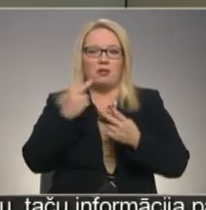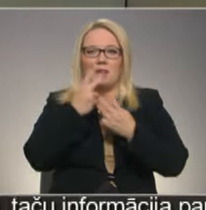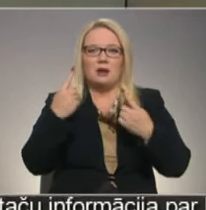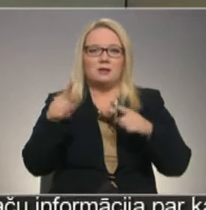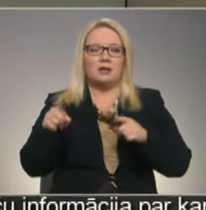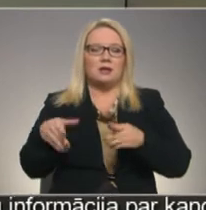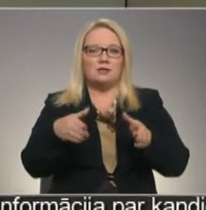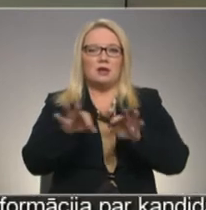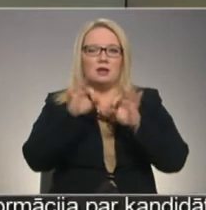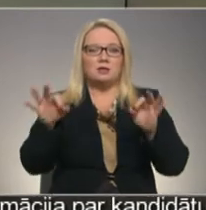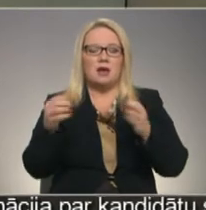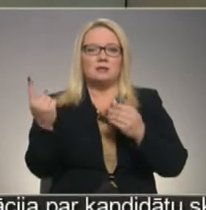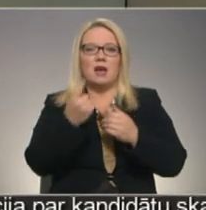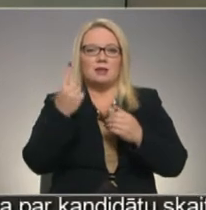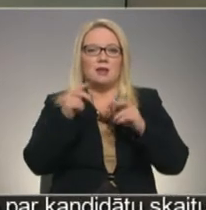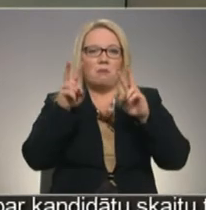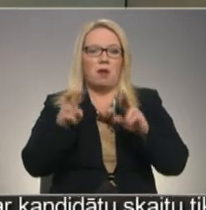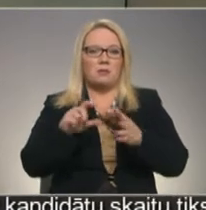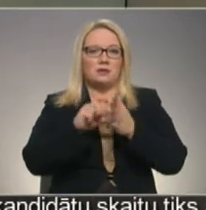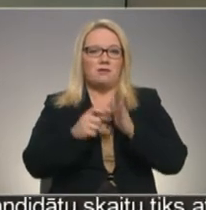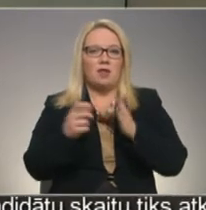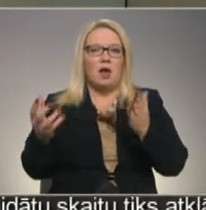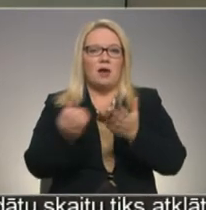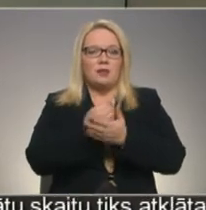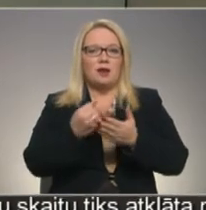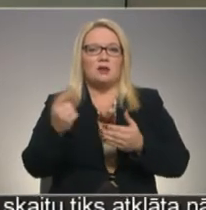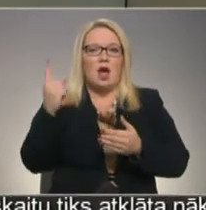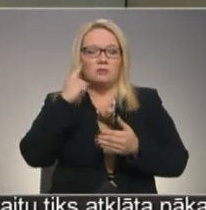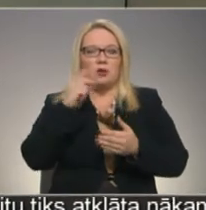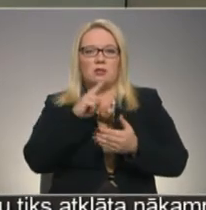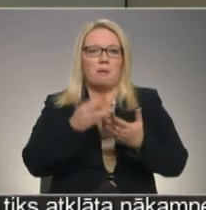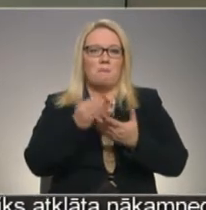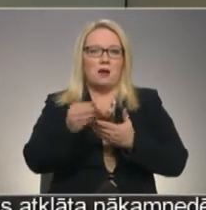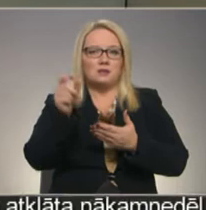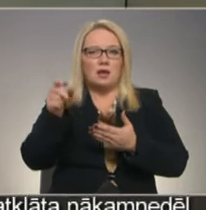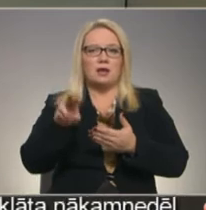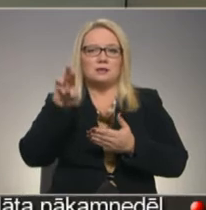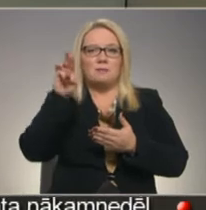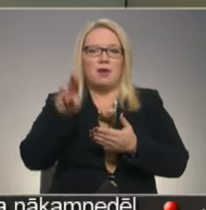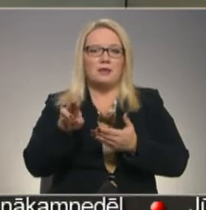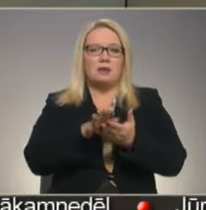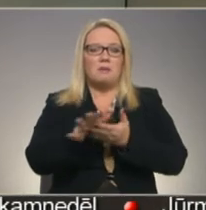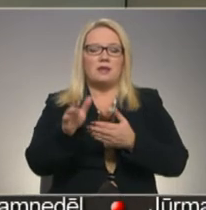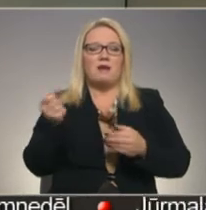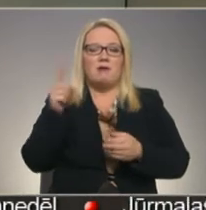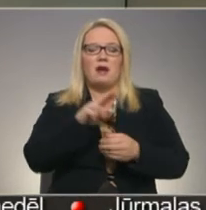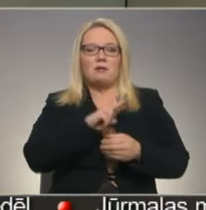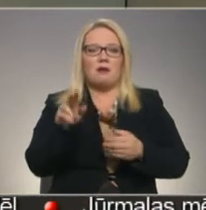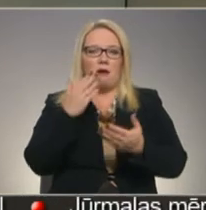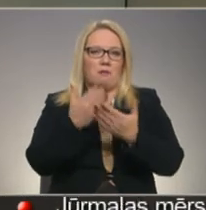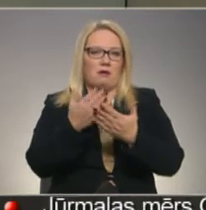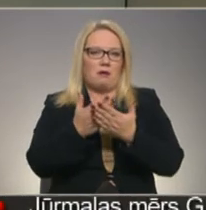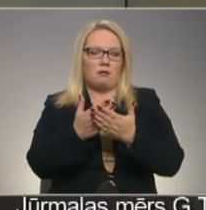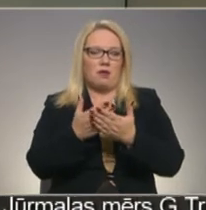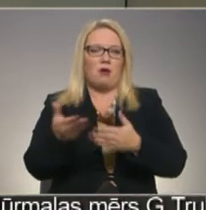Cita cēkā sākt skaitītāji pārbaudu dzīvokļus, lai atrastu apzinātos nemaksātājus vai tos, kuri mēnesē patērē vairāk nekā uzrādu